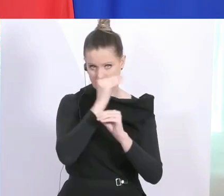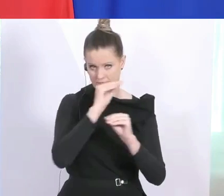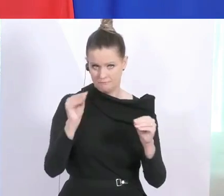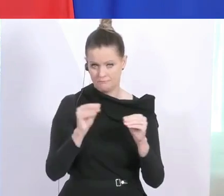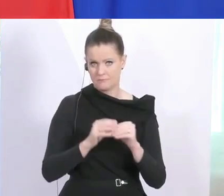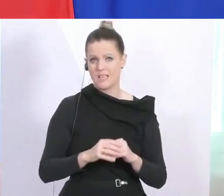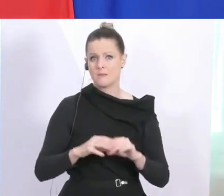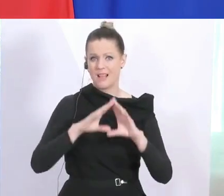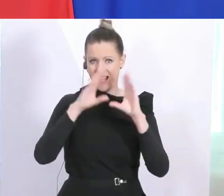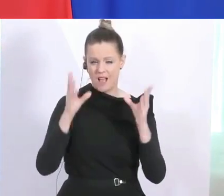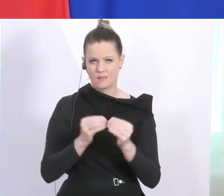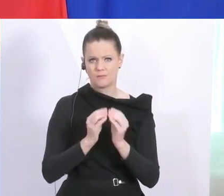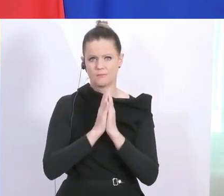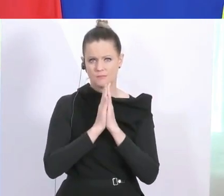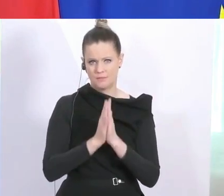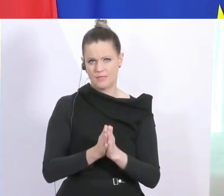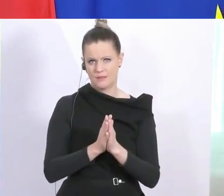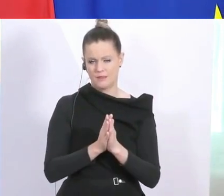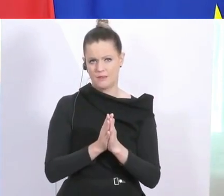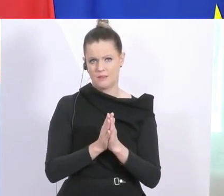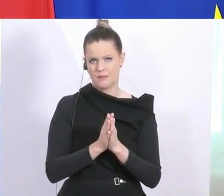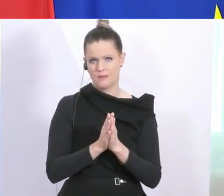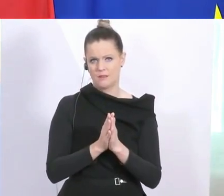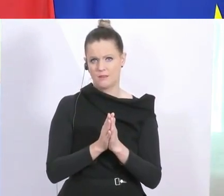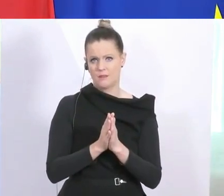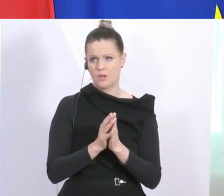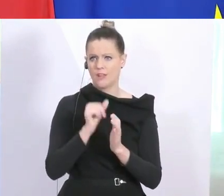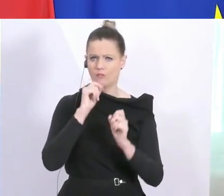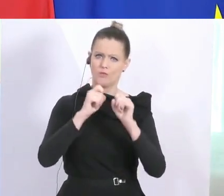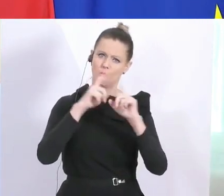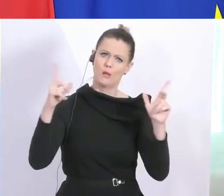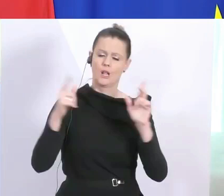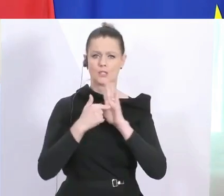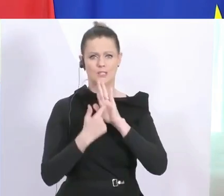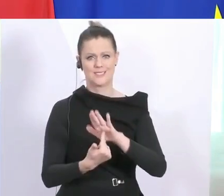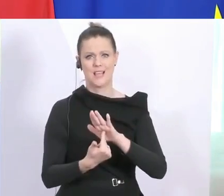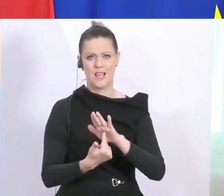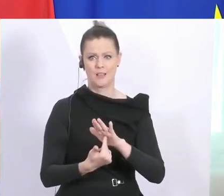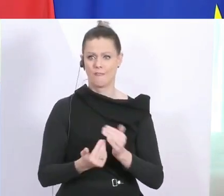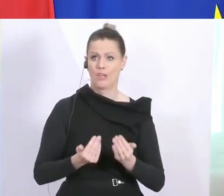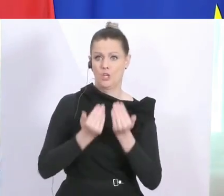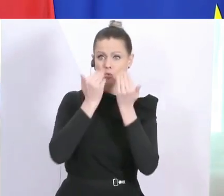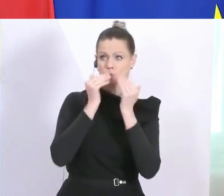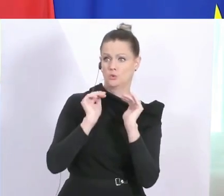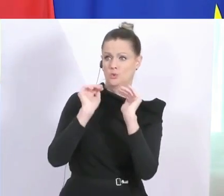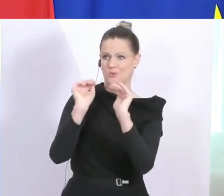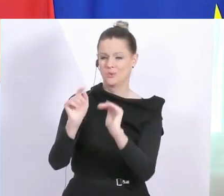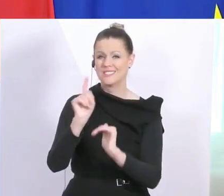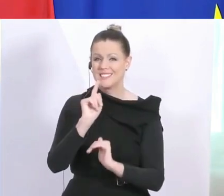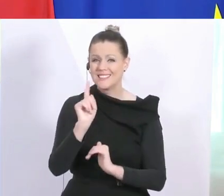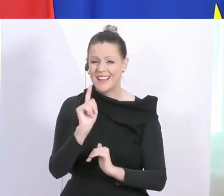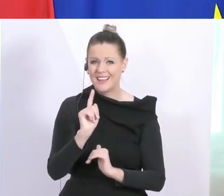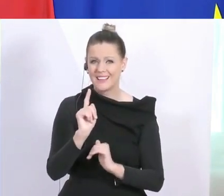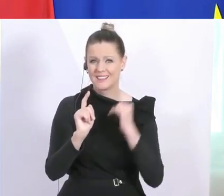grundsätzlich, bitte verbreiten Sie jetzt nicht in der Bevölkerung das Bild, dass so etwas schützen würde. Es schützt nicht den Träger,